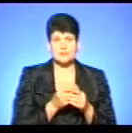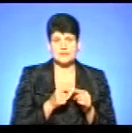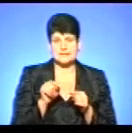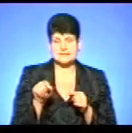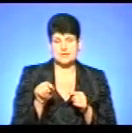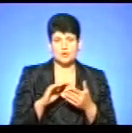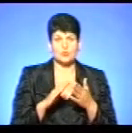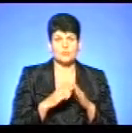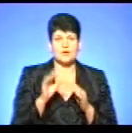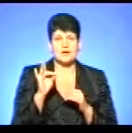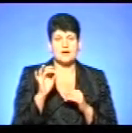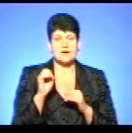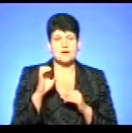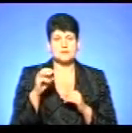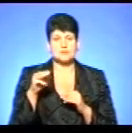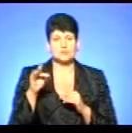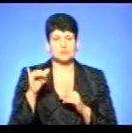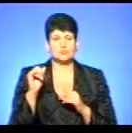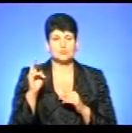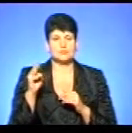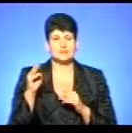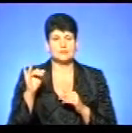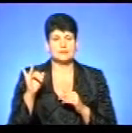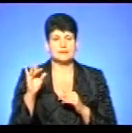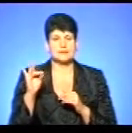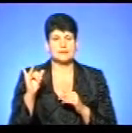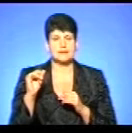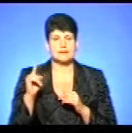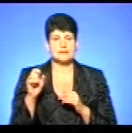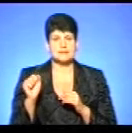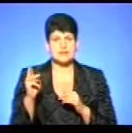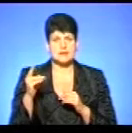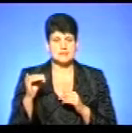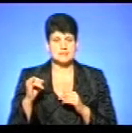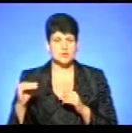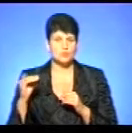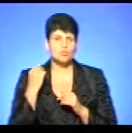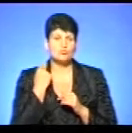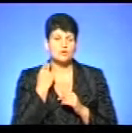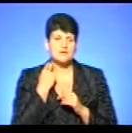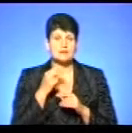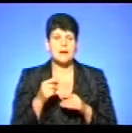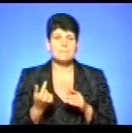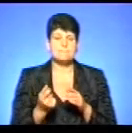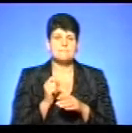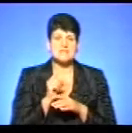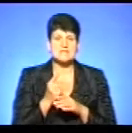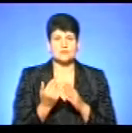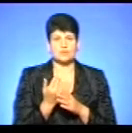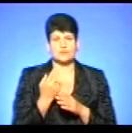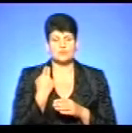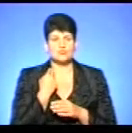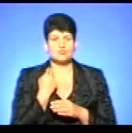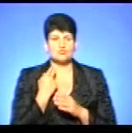реструктуризацію цих боргів, звернутися до місцевого управління соціального захисту для призначення субсидії. У